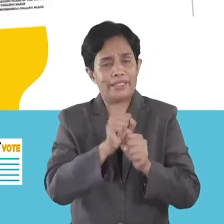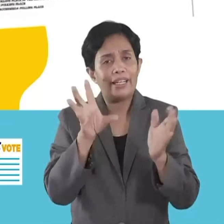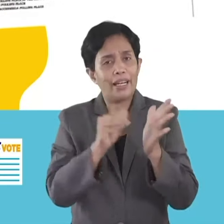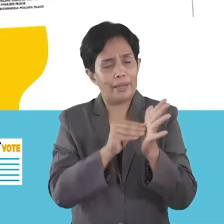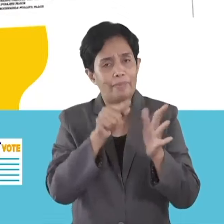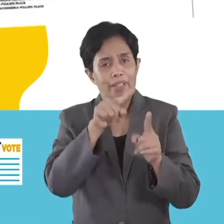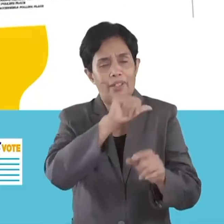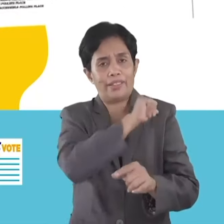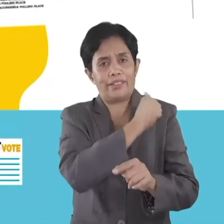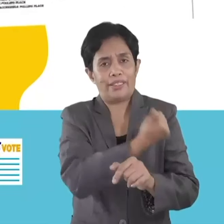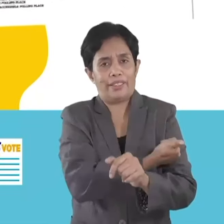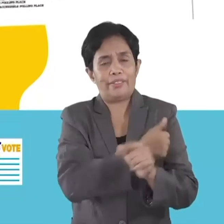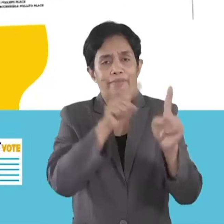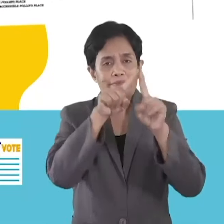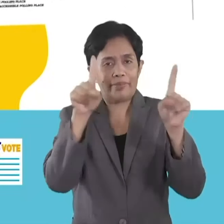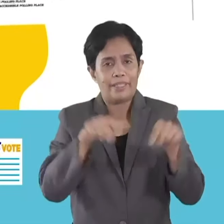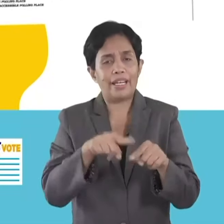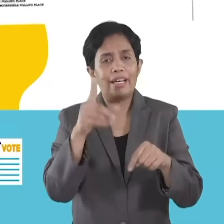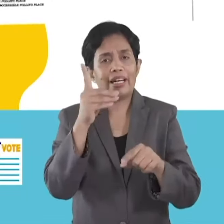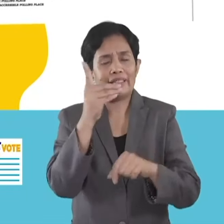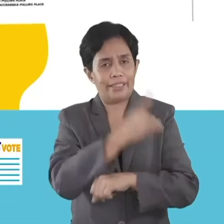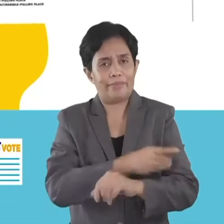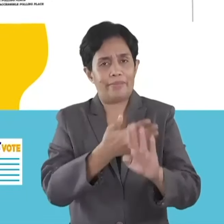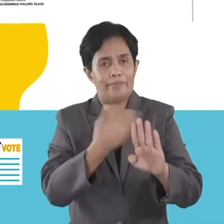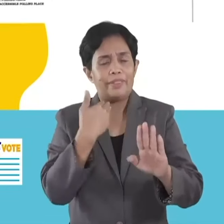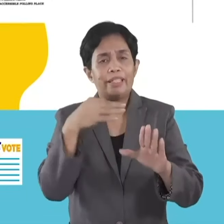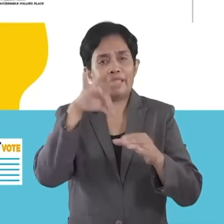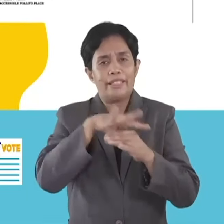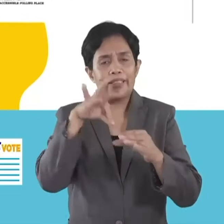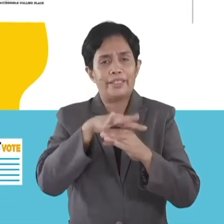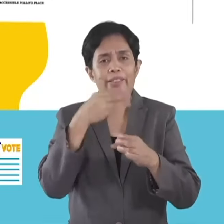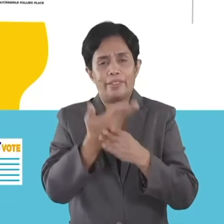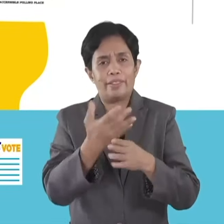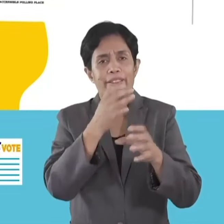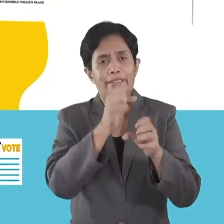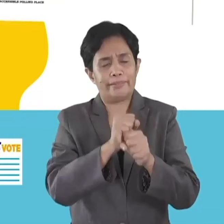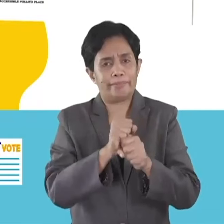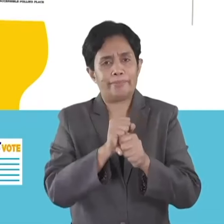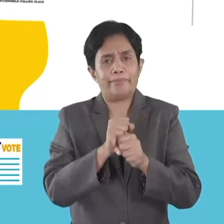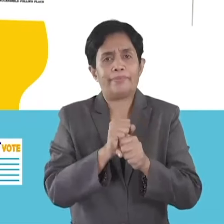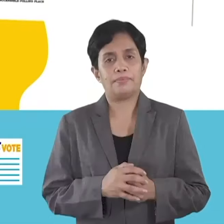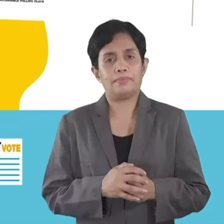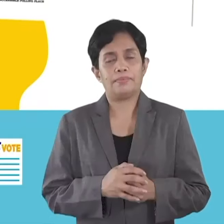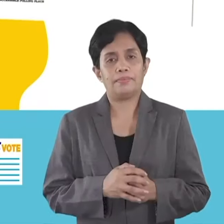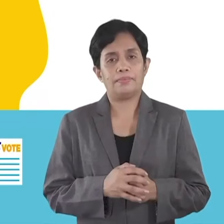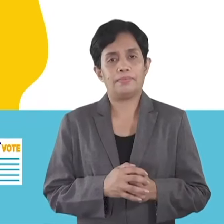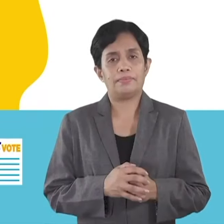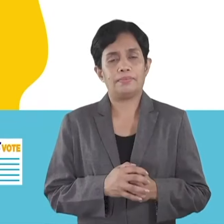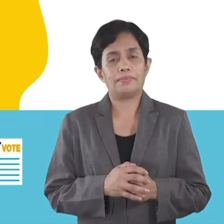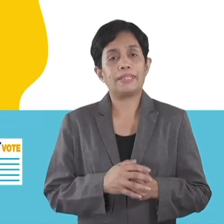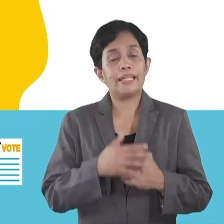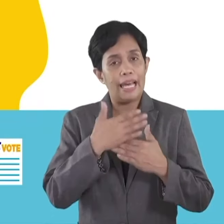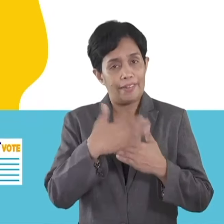form o sa kaadlaw sa wala pa ang eleksyon. Arundili dugay ang paghulat. Pagkahumanong